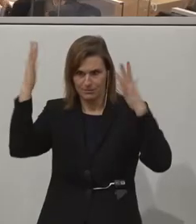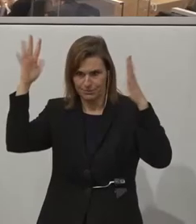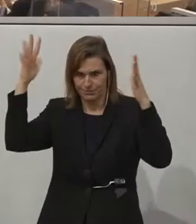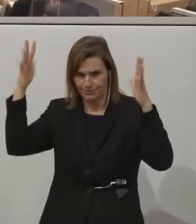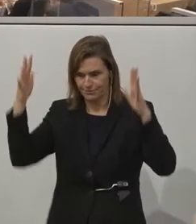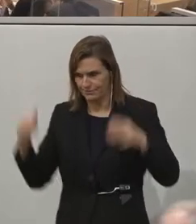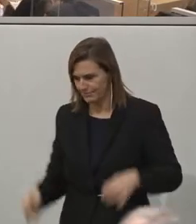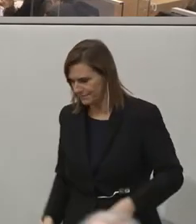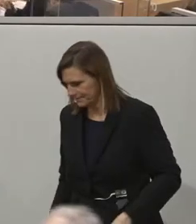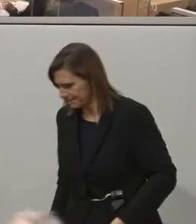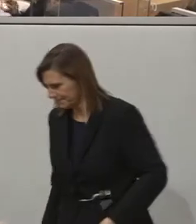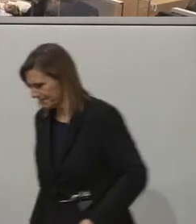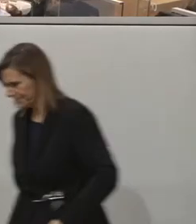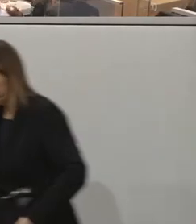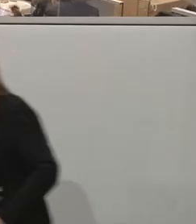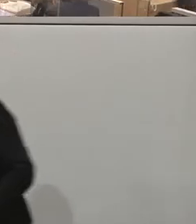Applaus